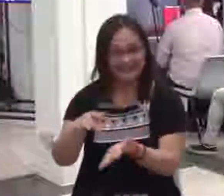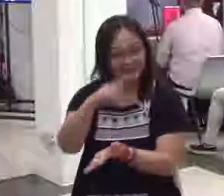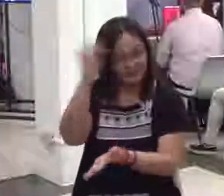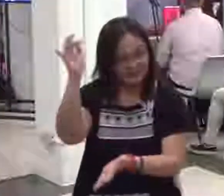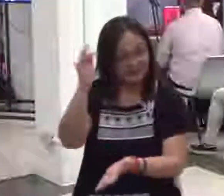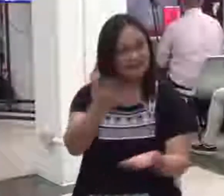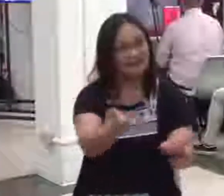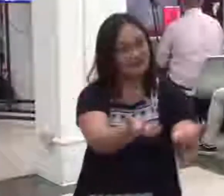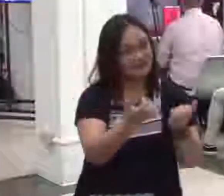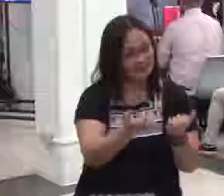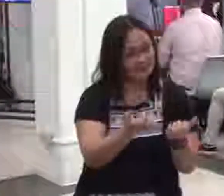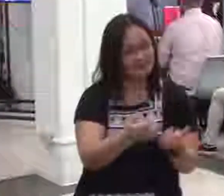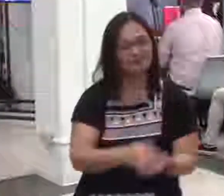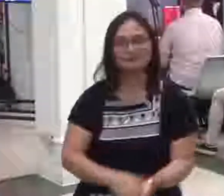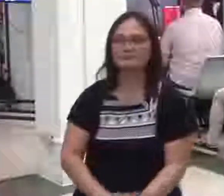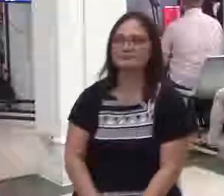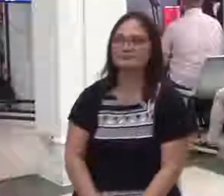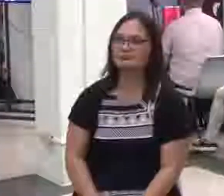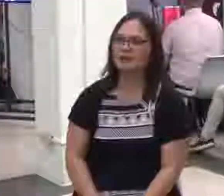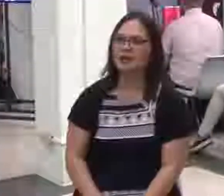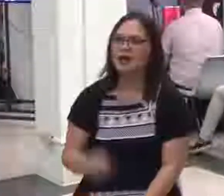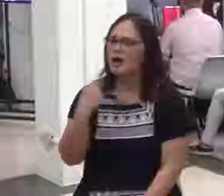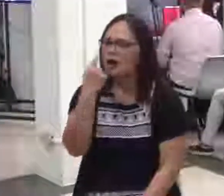taong ayaw ng karangalan?